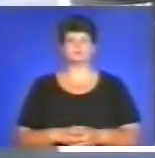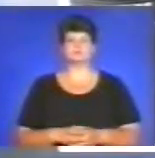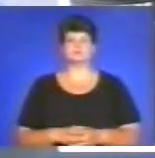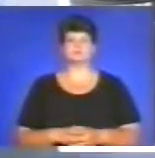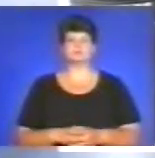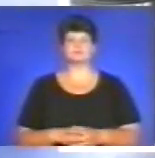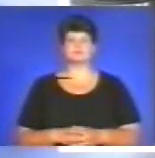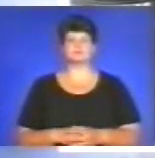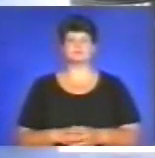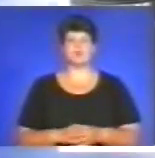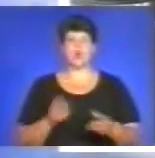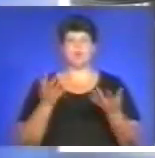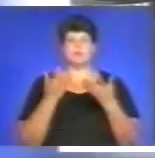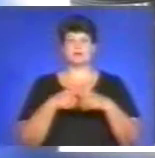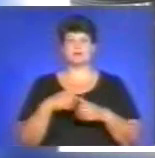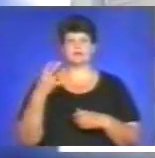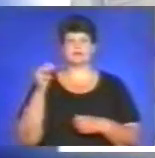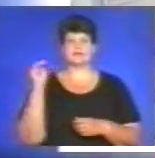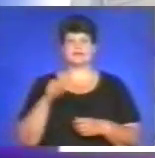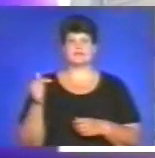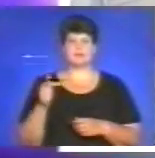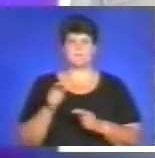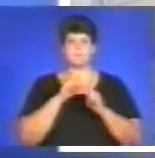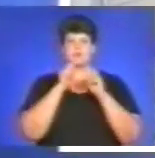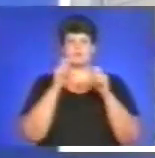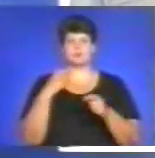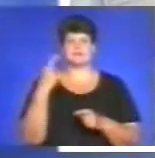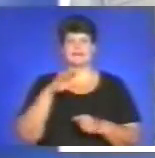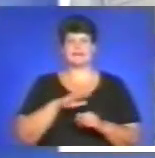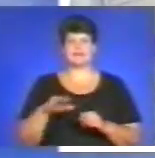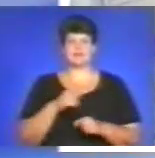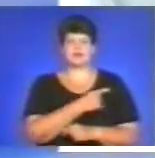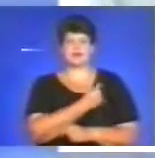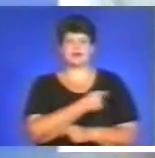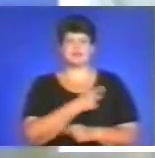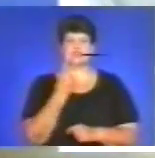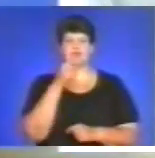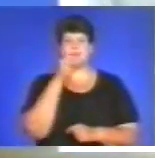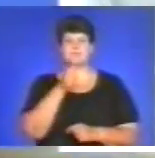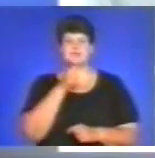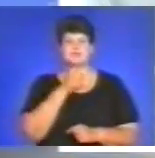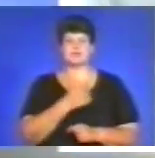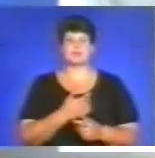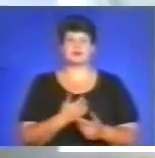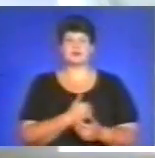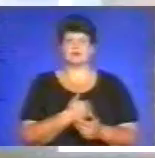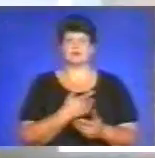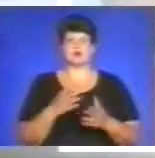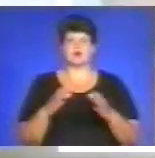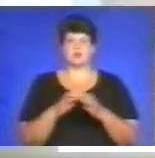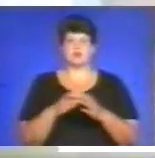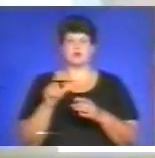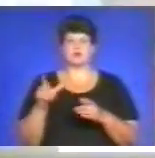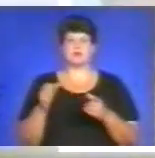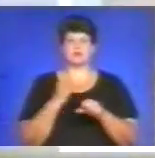Обладнання на майже 40 тисяч гривень подарували обласній дитячій лікарні. Два місяці ініціативна група людей працювала у